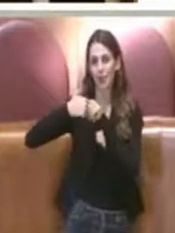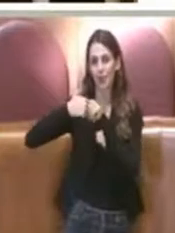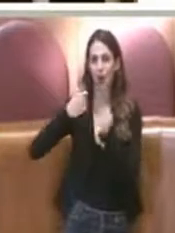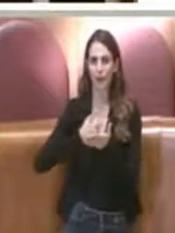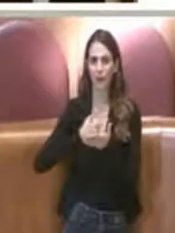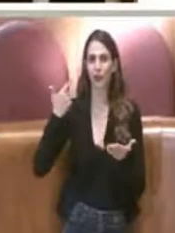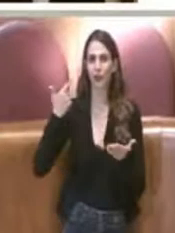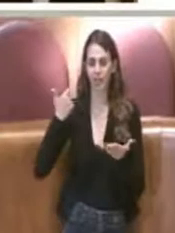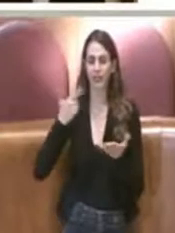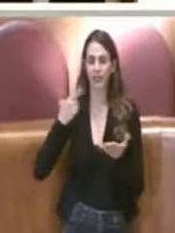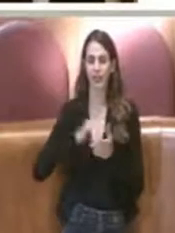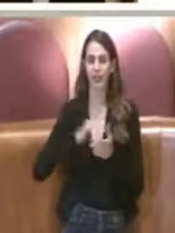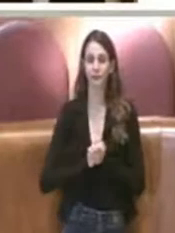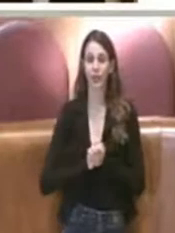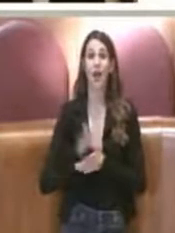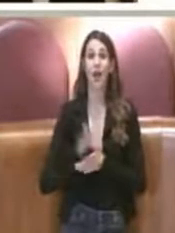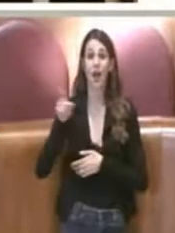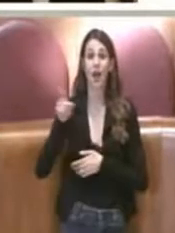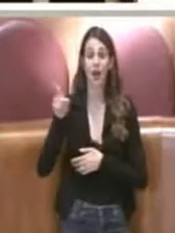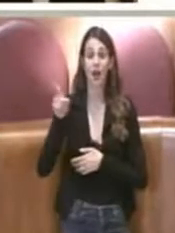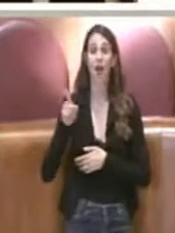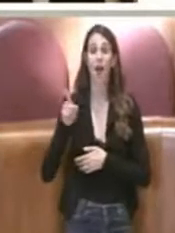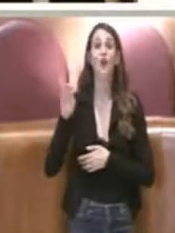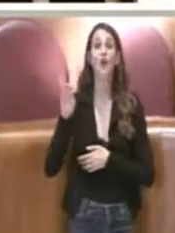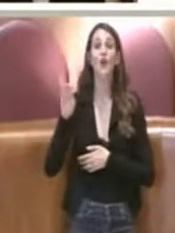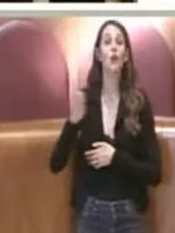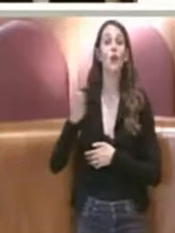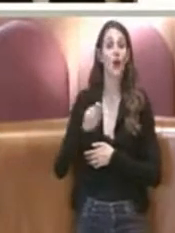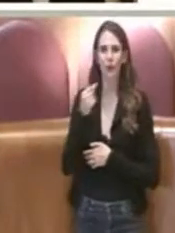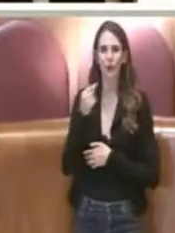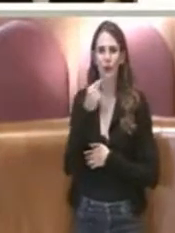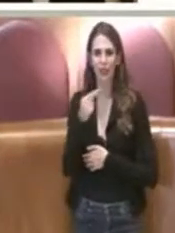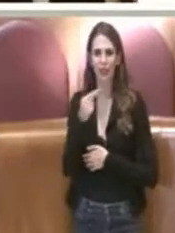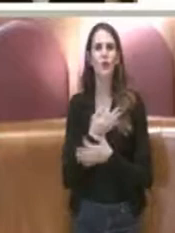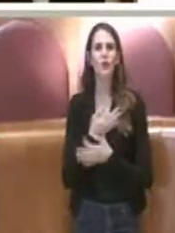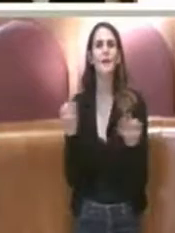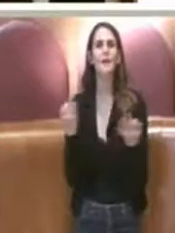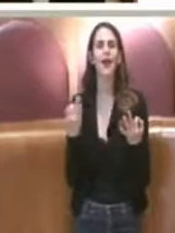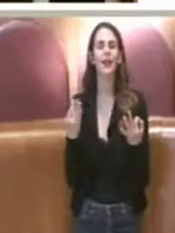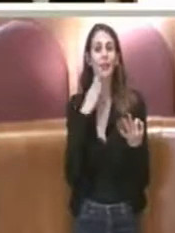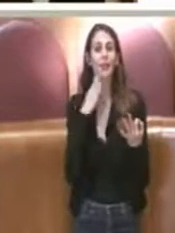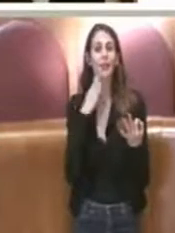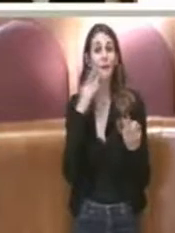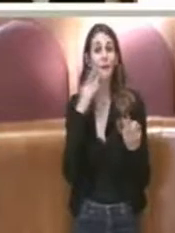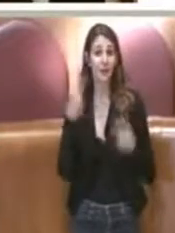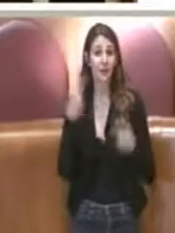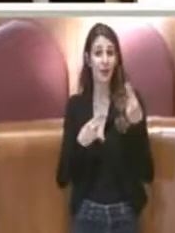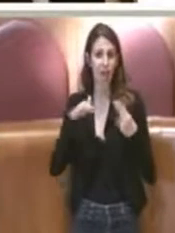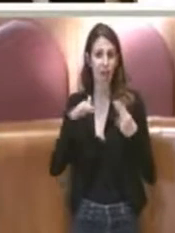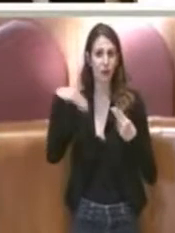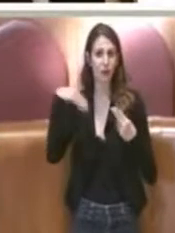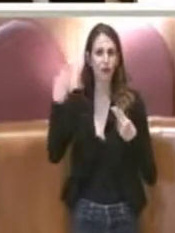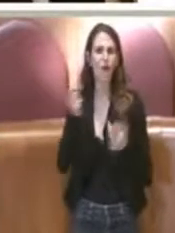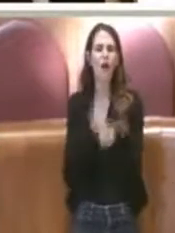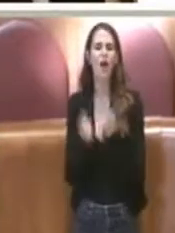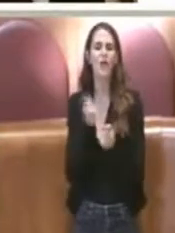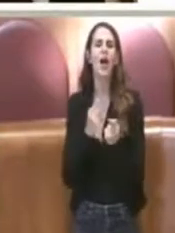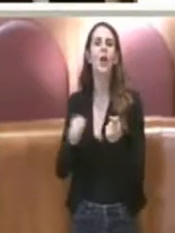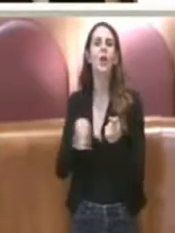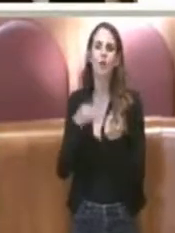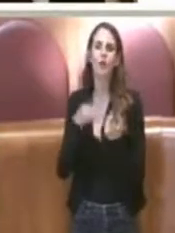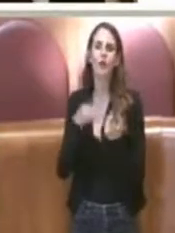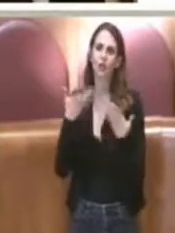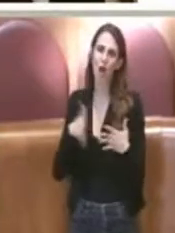E dice bene quando afferma che questi debiti vengono da lontano. È vero, la stragrande